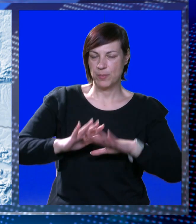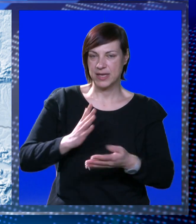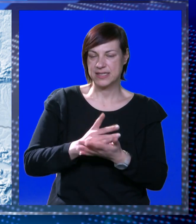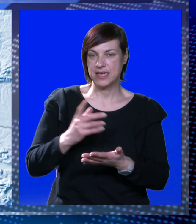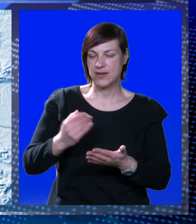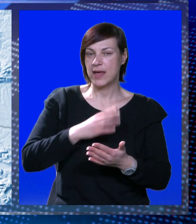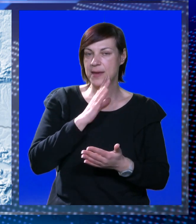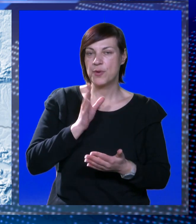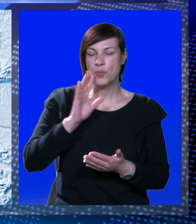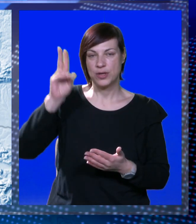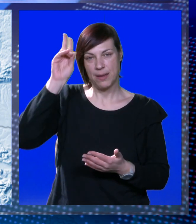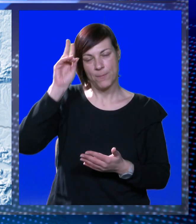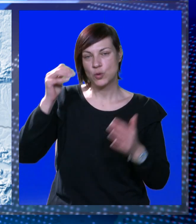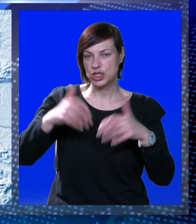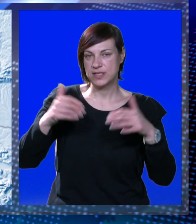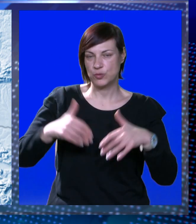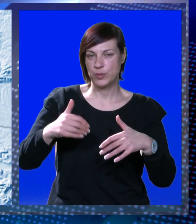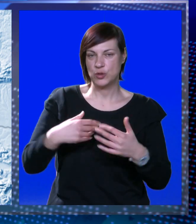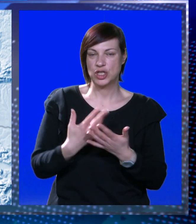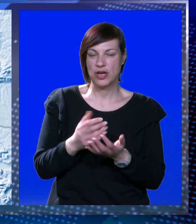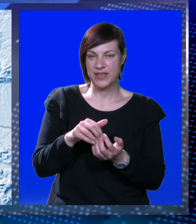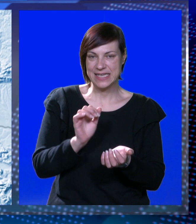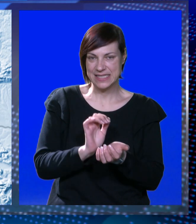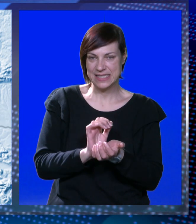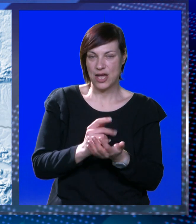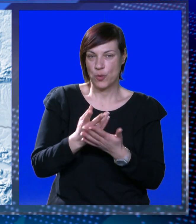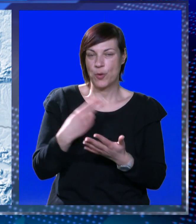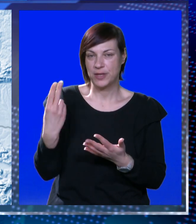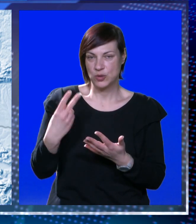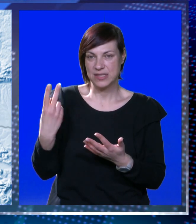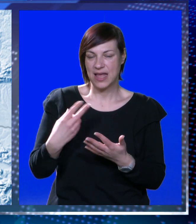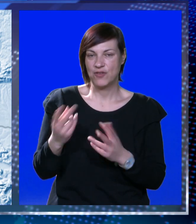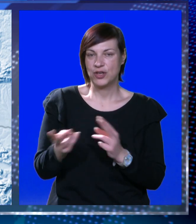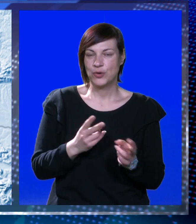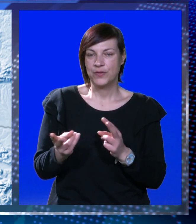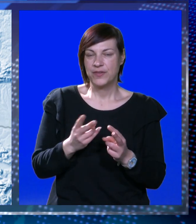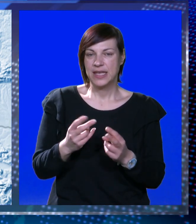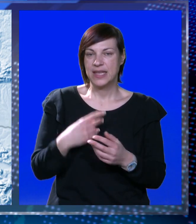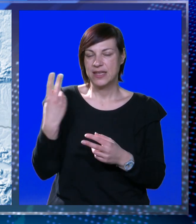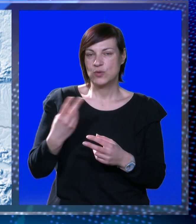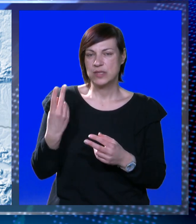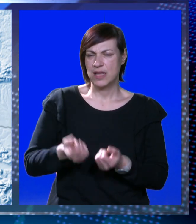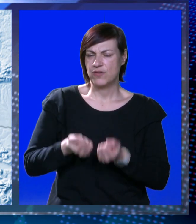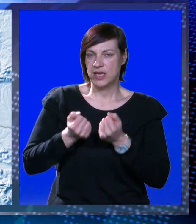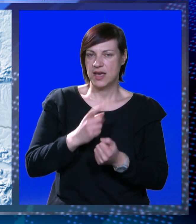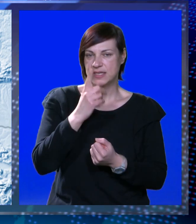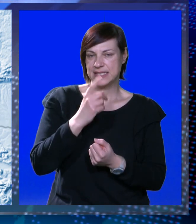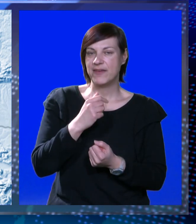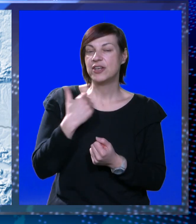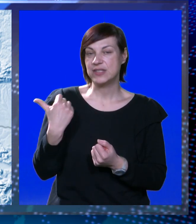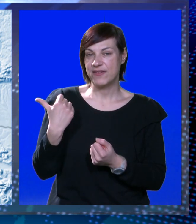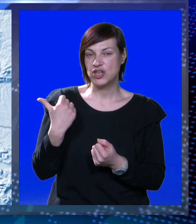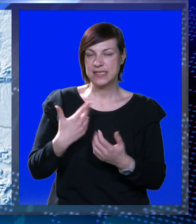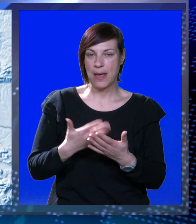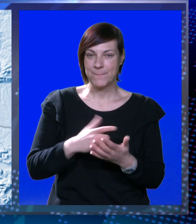oblaka sredinom dana i poslje podne mogući su lokalni tljuskovi s kišom i snijegom, osobito u Slavoniji. Vjetar većinom umjeren u Slavoniji i jak sjeverni,